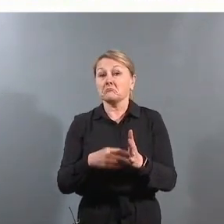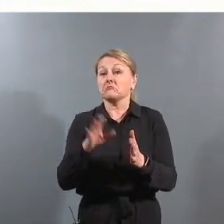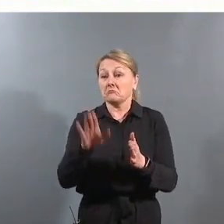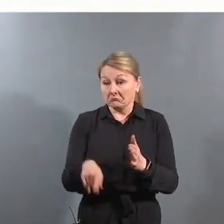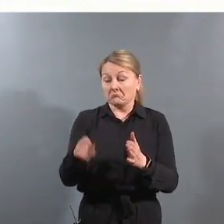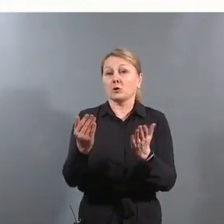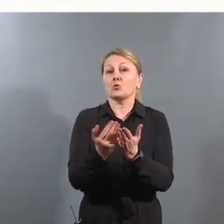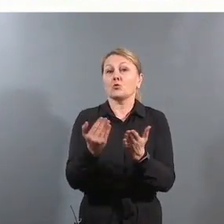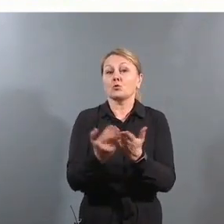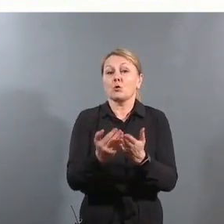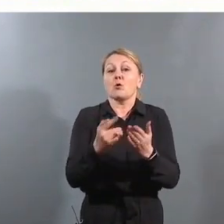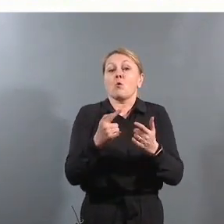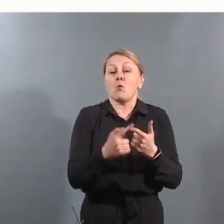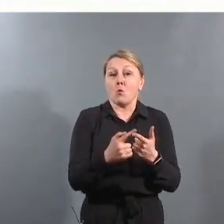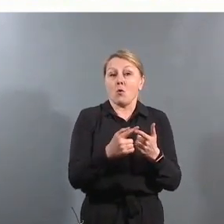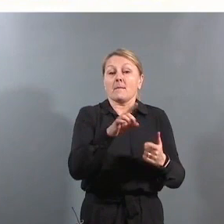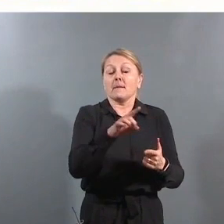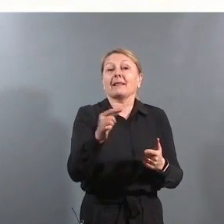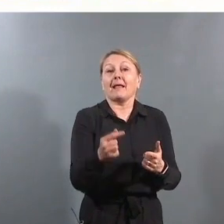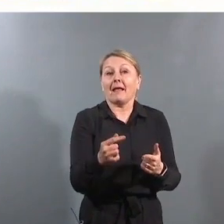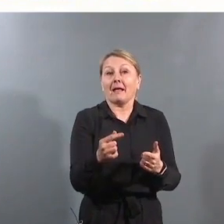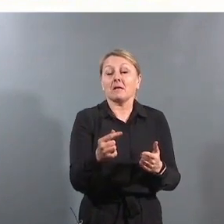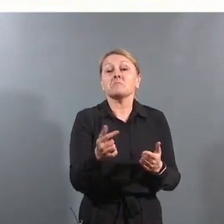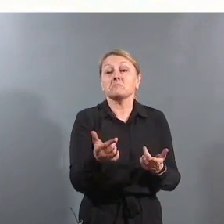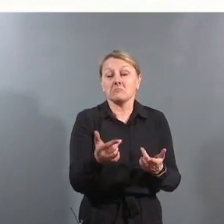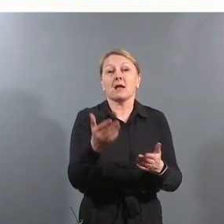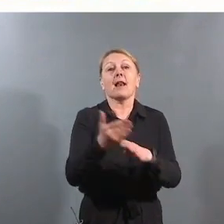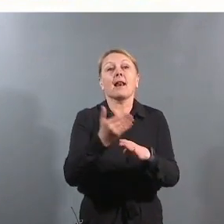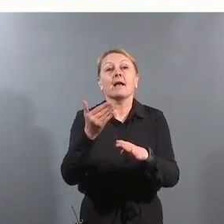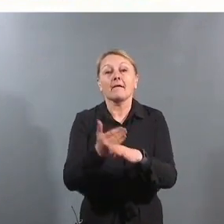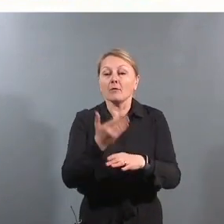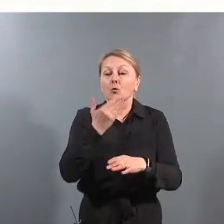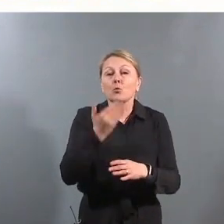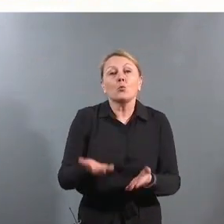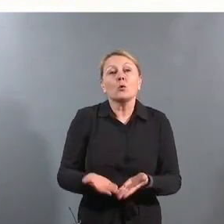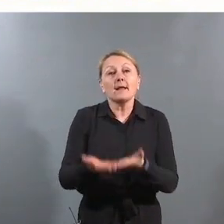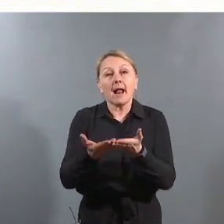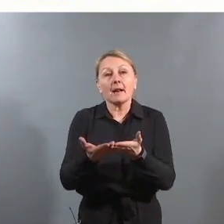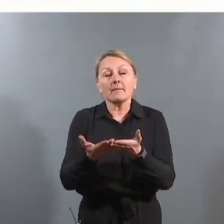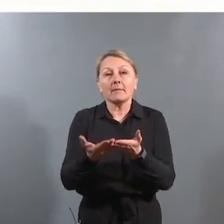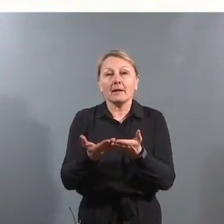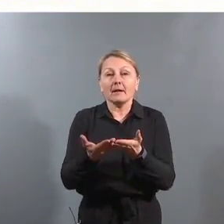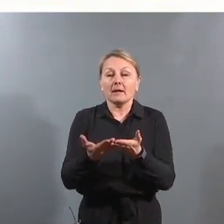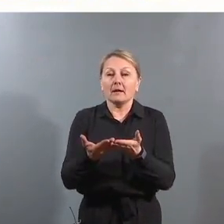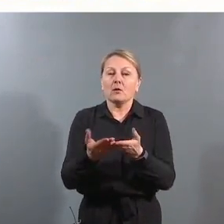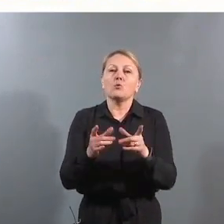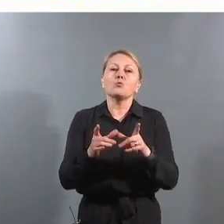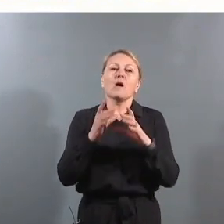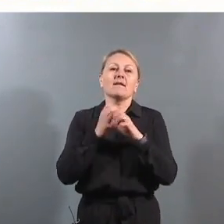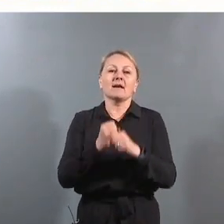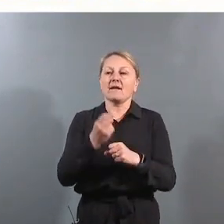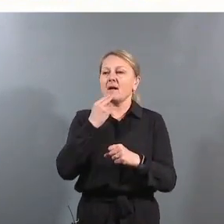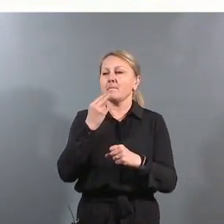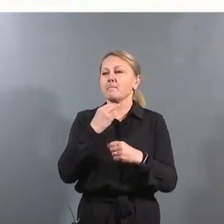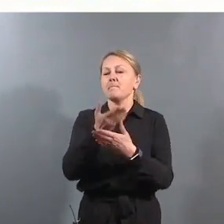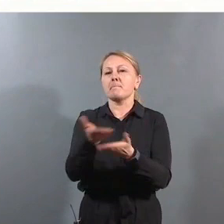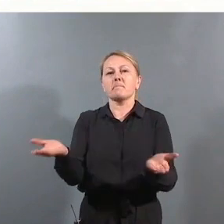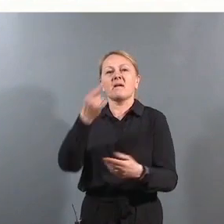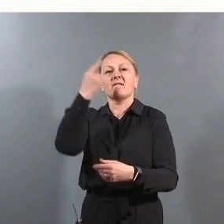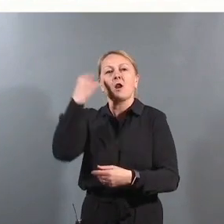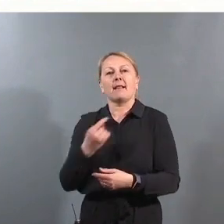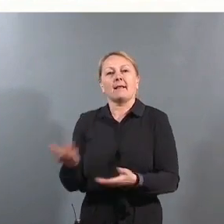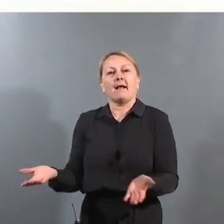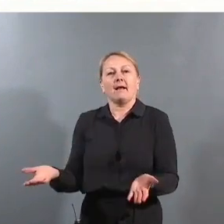og i PPT, som gjør at elever får god hjelp helt uavhengig av hvem foreldrene er.